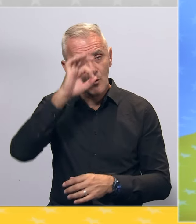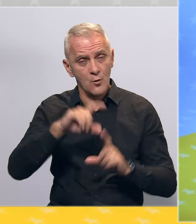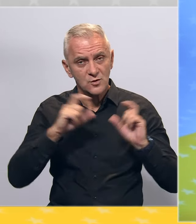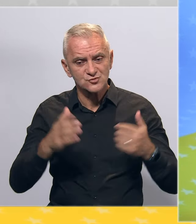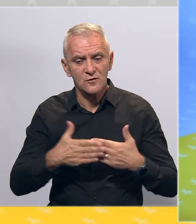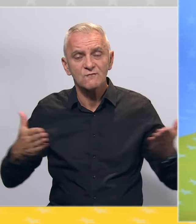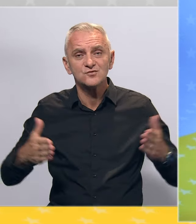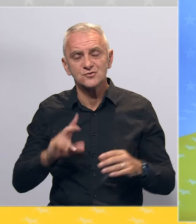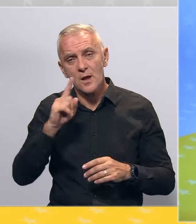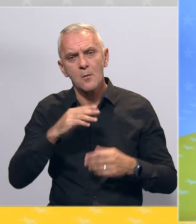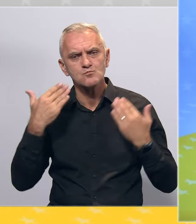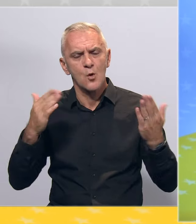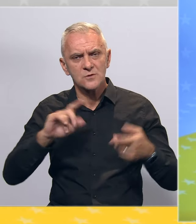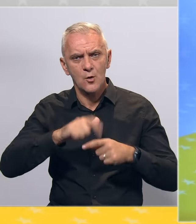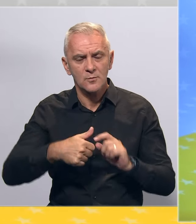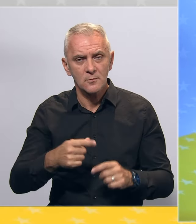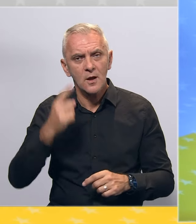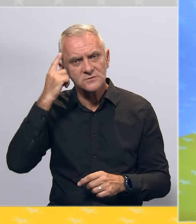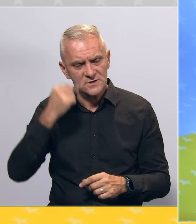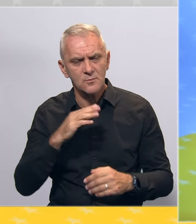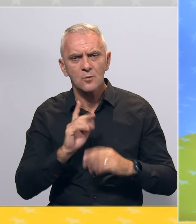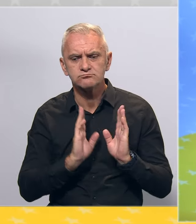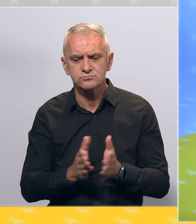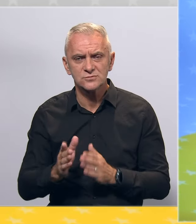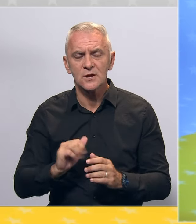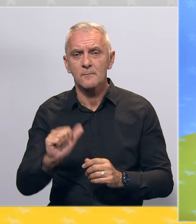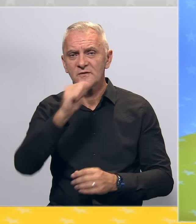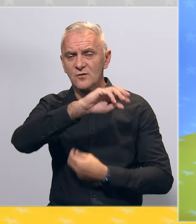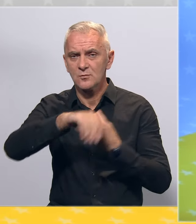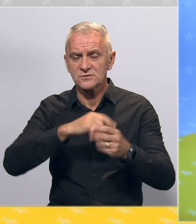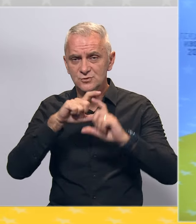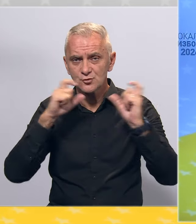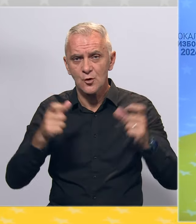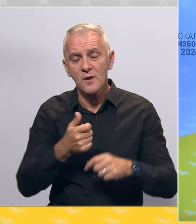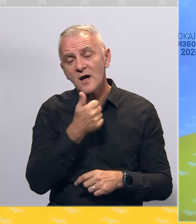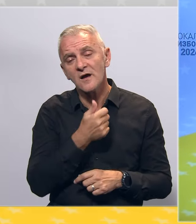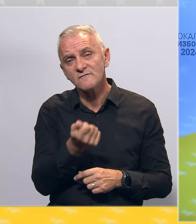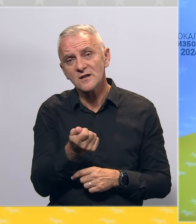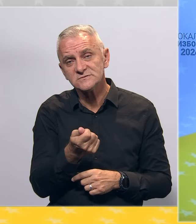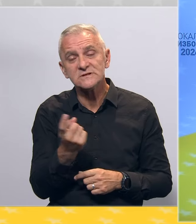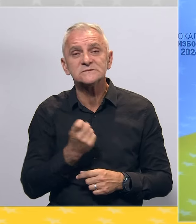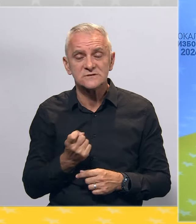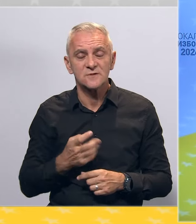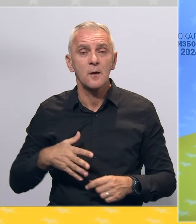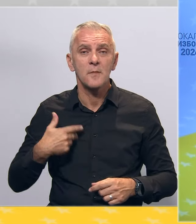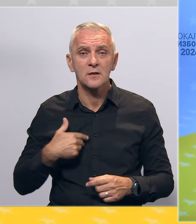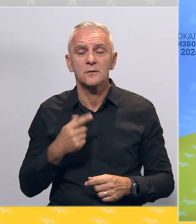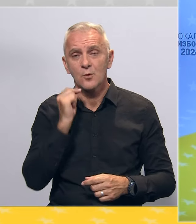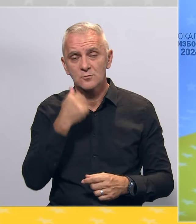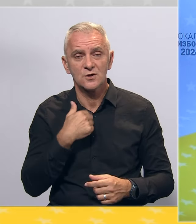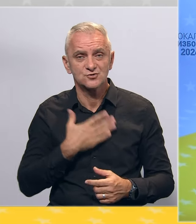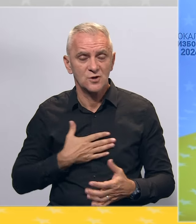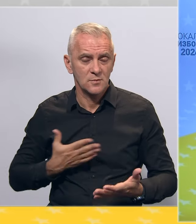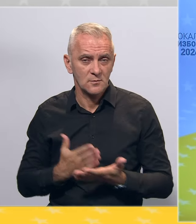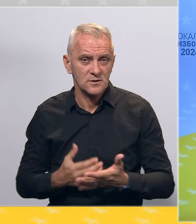kapacitetom i modernom opremom. Svjesni smo kako je proces građanja prvog obiteljskog doma financijski izahodovan, te želimo mladim ljudima biti potporan na tom polju,